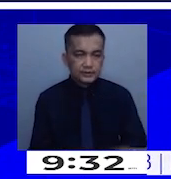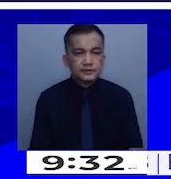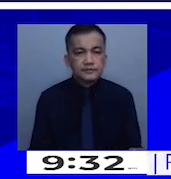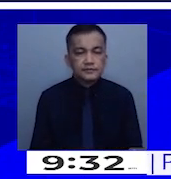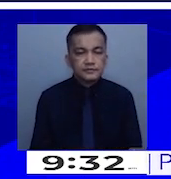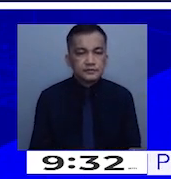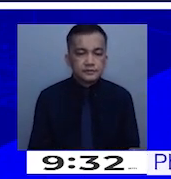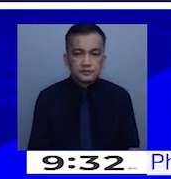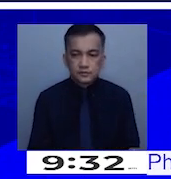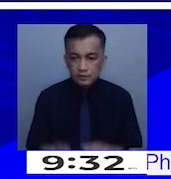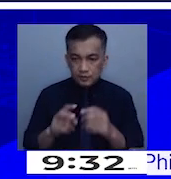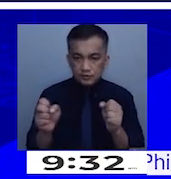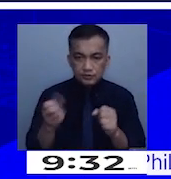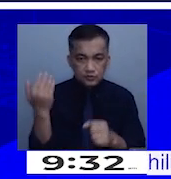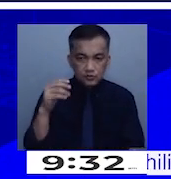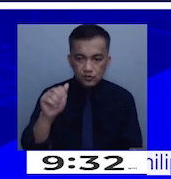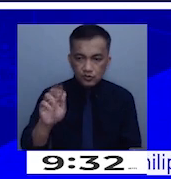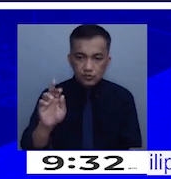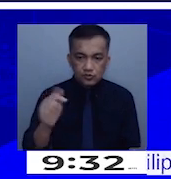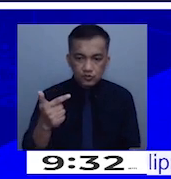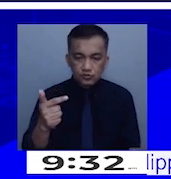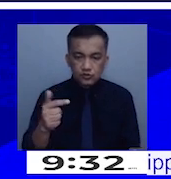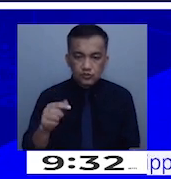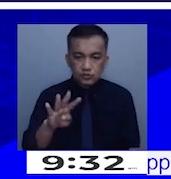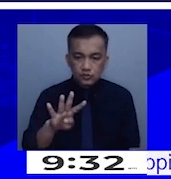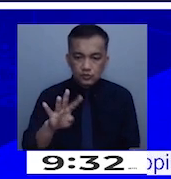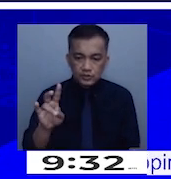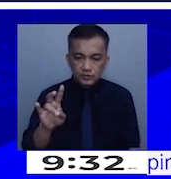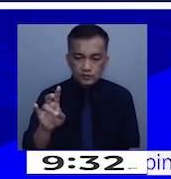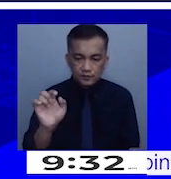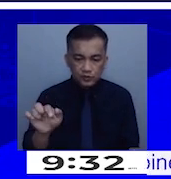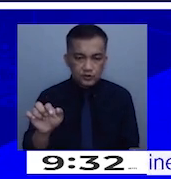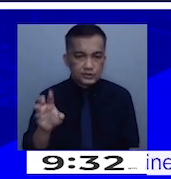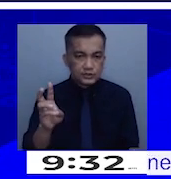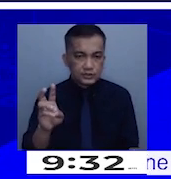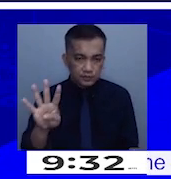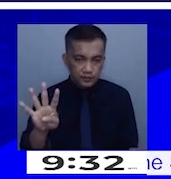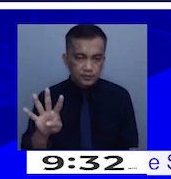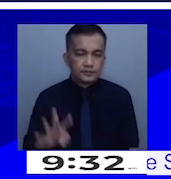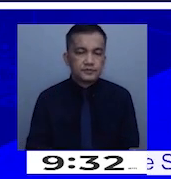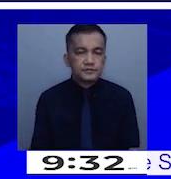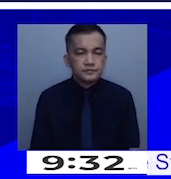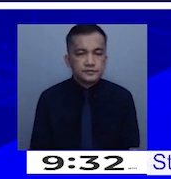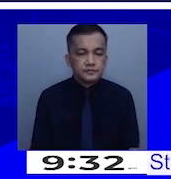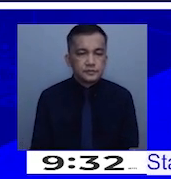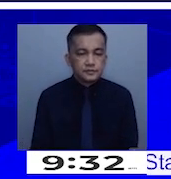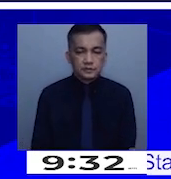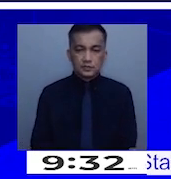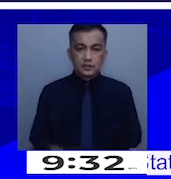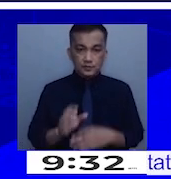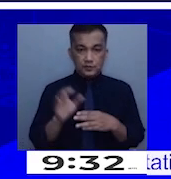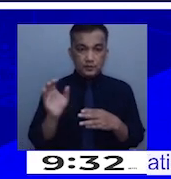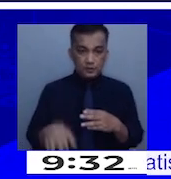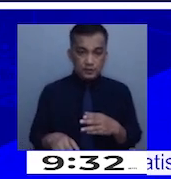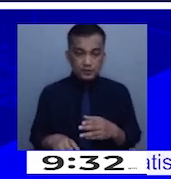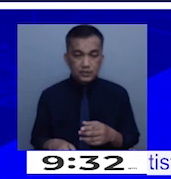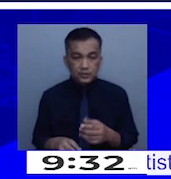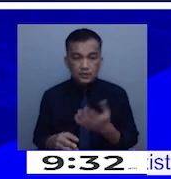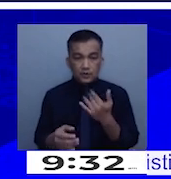versus noong August na 47 pesos and 64 centavos. Kukompletoyin ko lang kasi